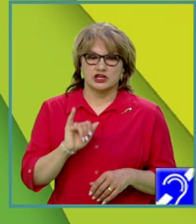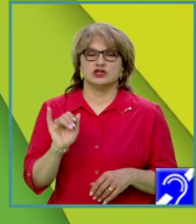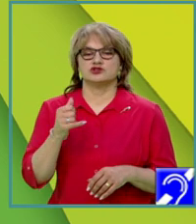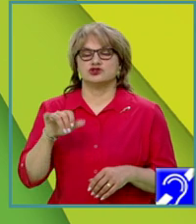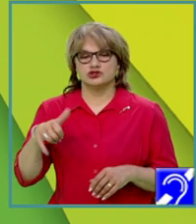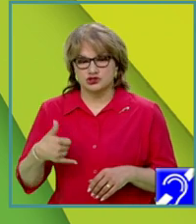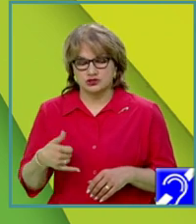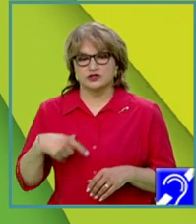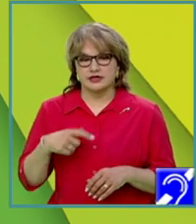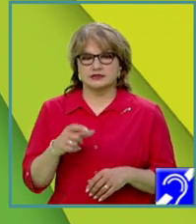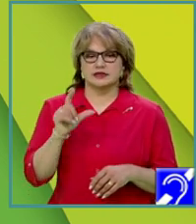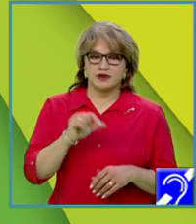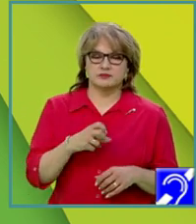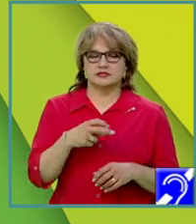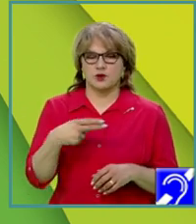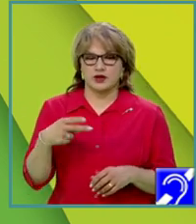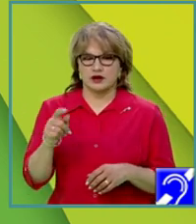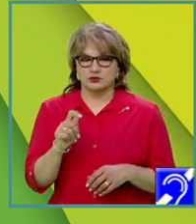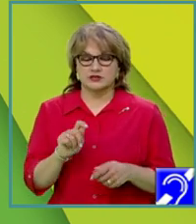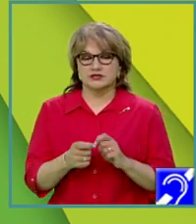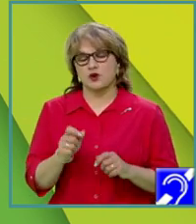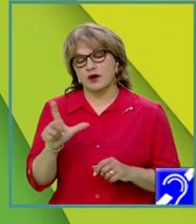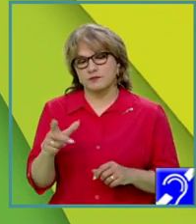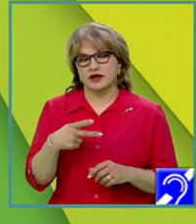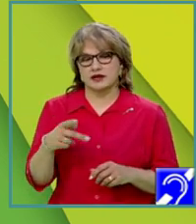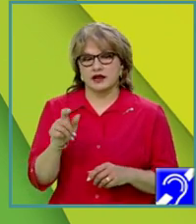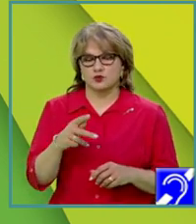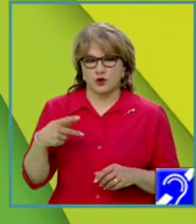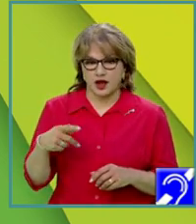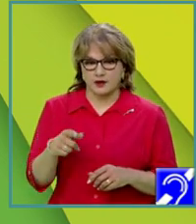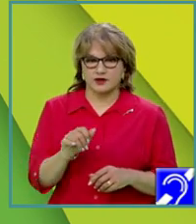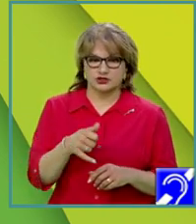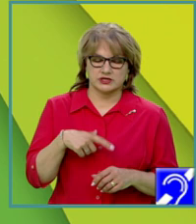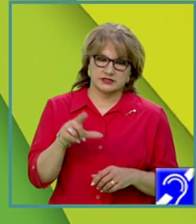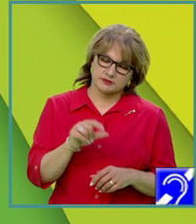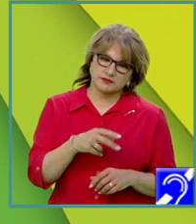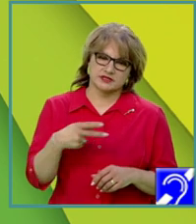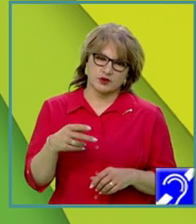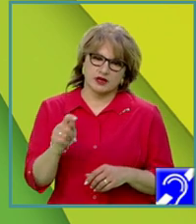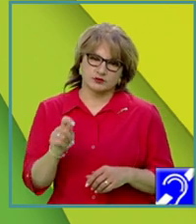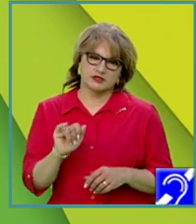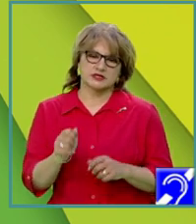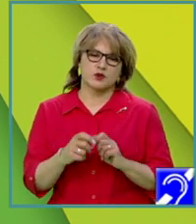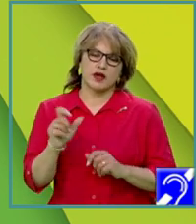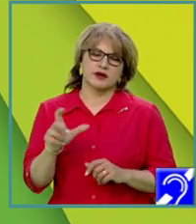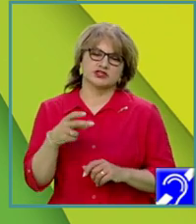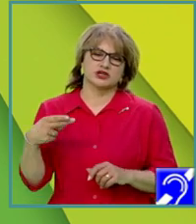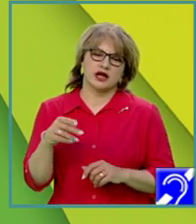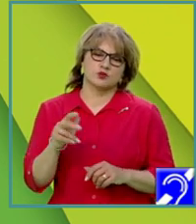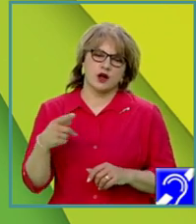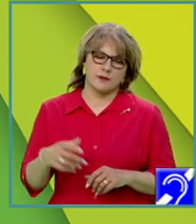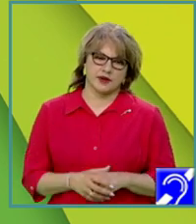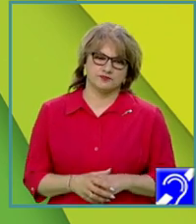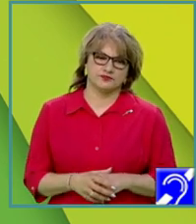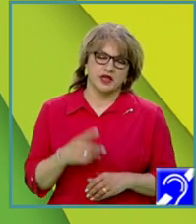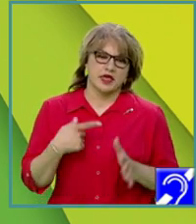t și mai mare sau egal decât k, j este mai mic sau egal decât t și mai mare sau egal decât k. De exemplu, pentru